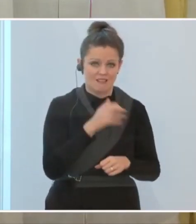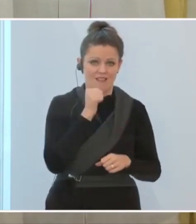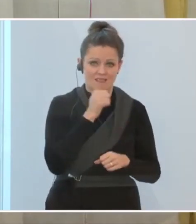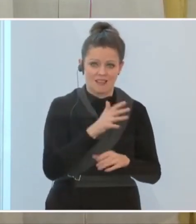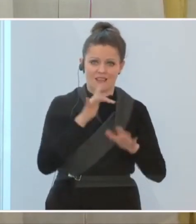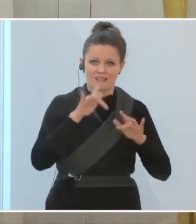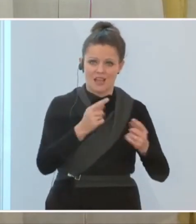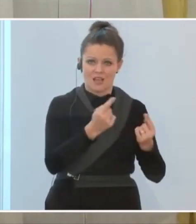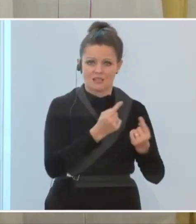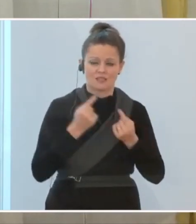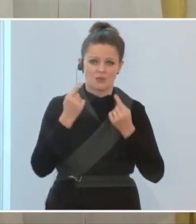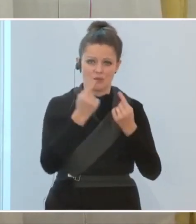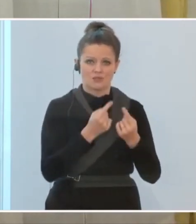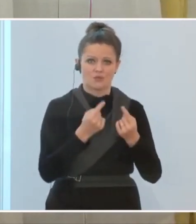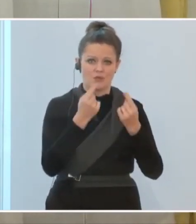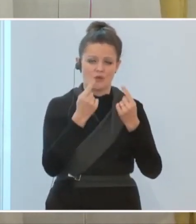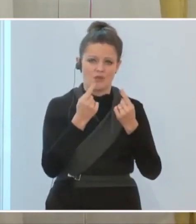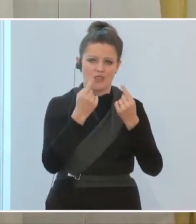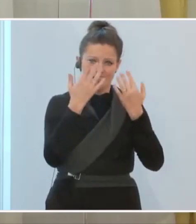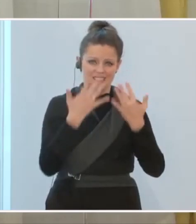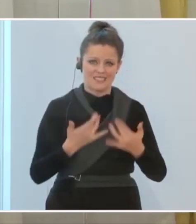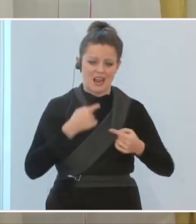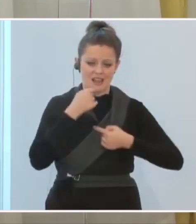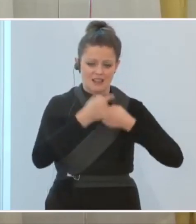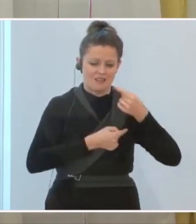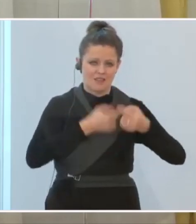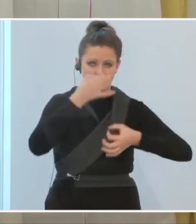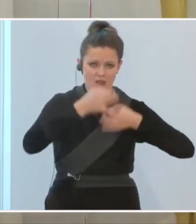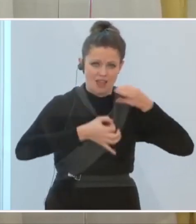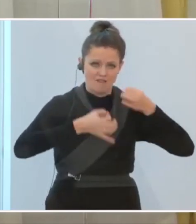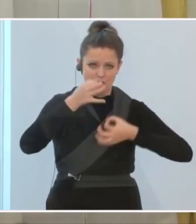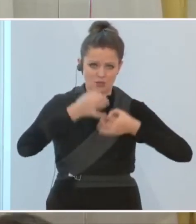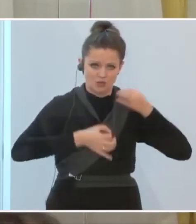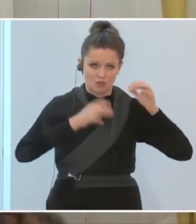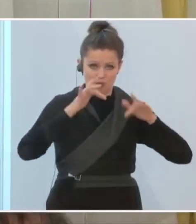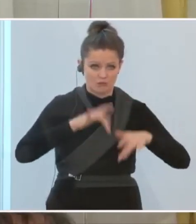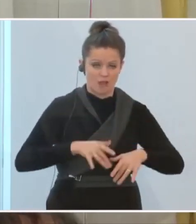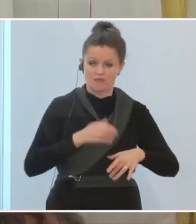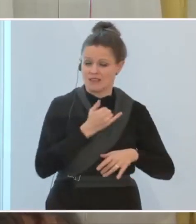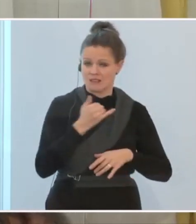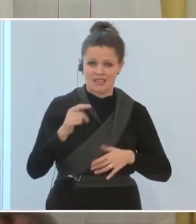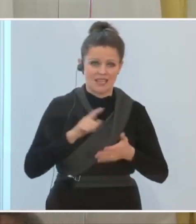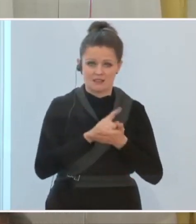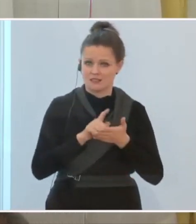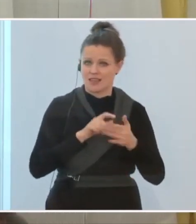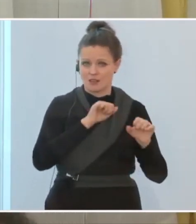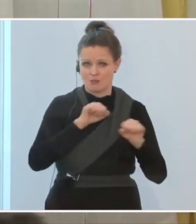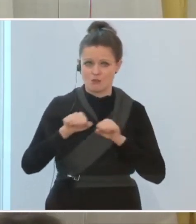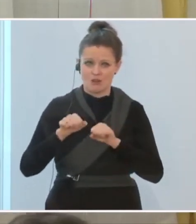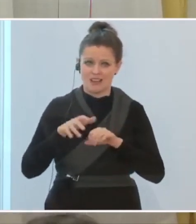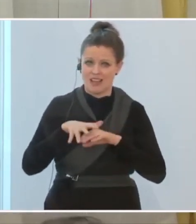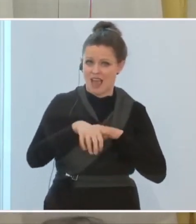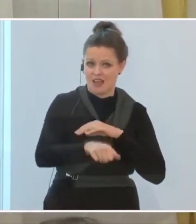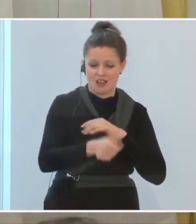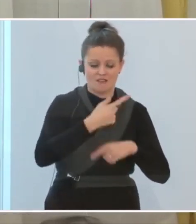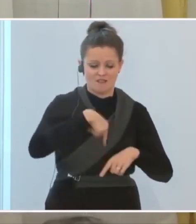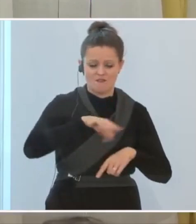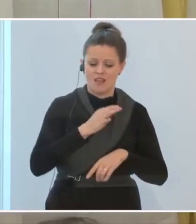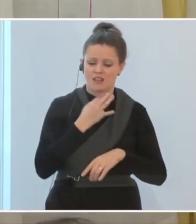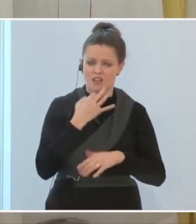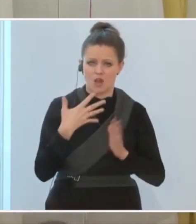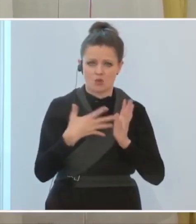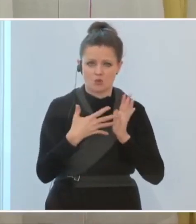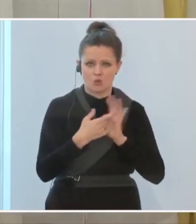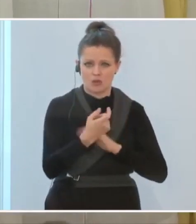Situation, dass wir die Zahlenentwicklung evaluieren. Das heißt, wir können auch jederzeit eingreifen in dieser Situation. Wir werden das genau kontrollieren und was